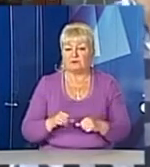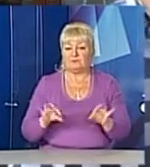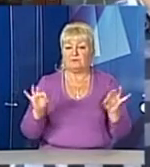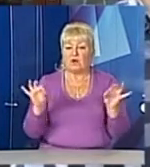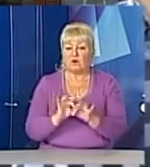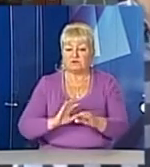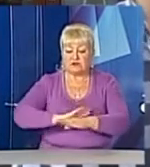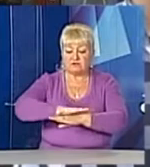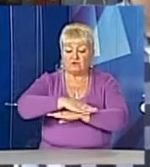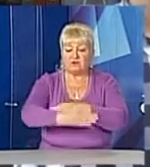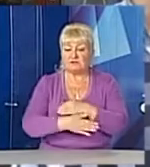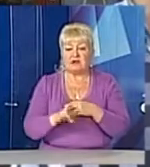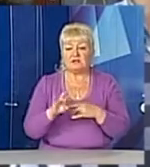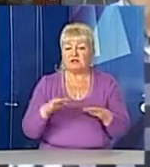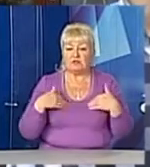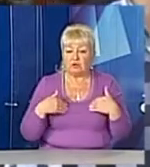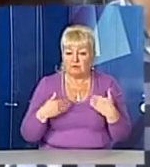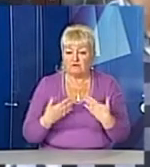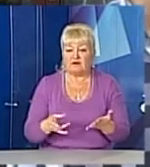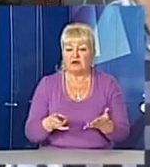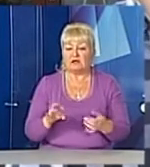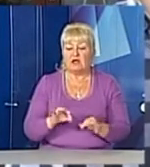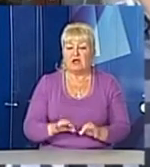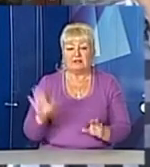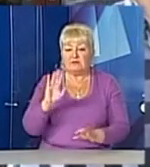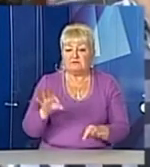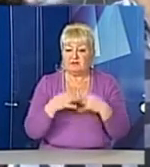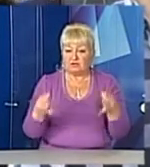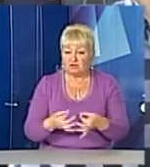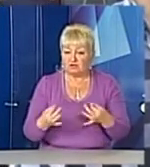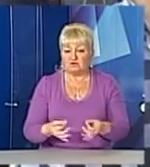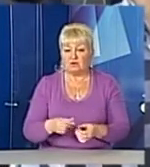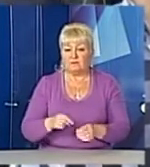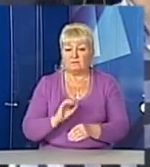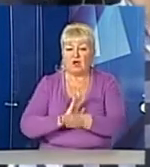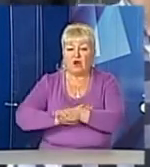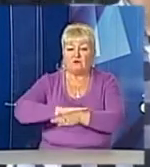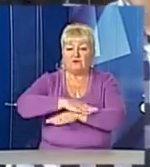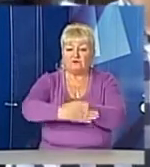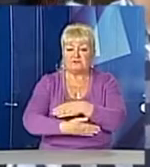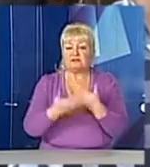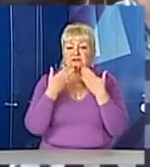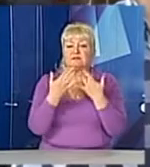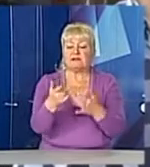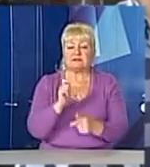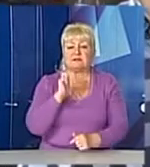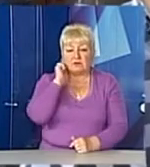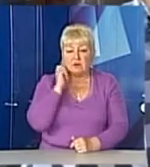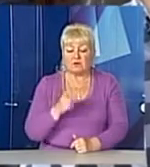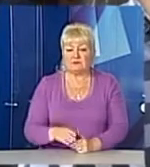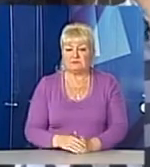спитали, скільки років має,